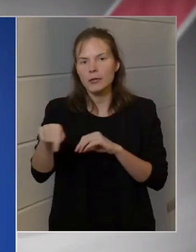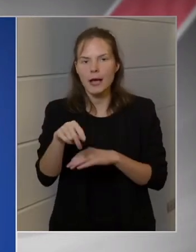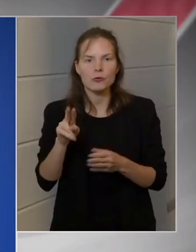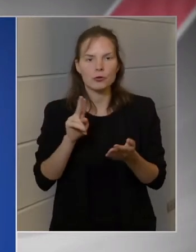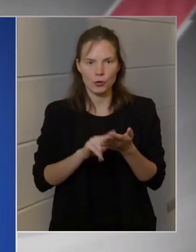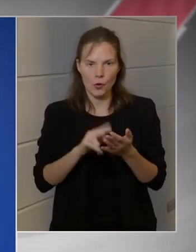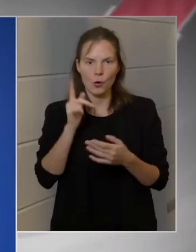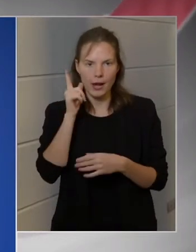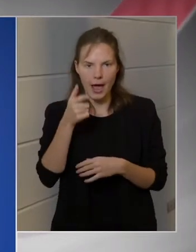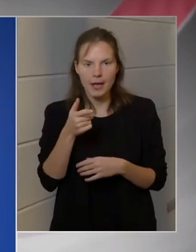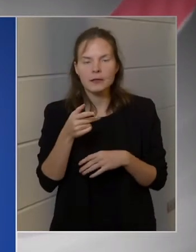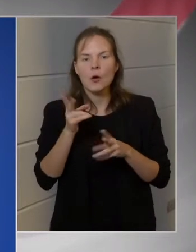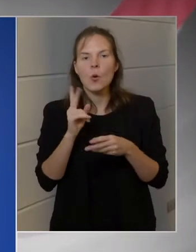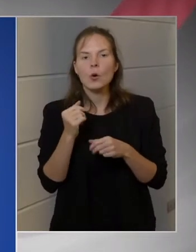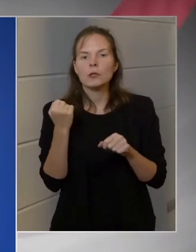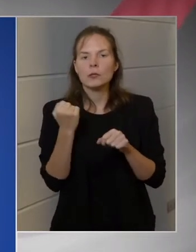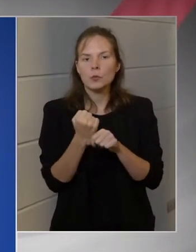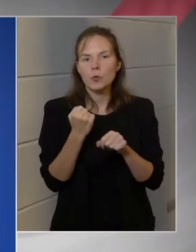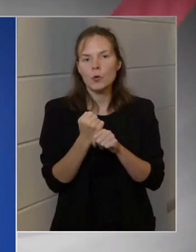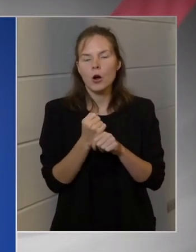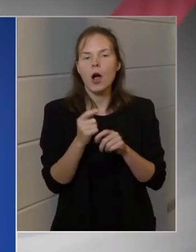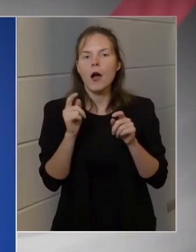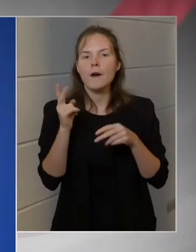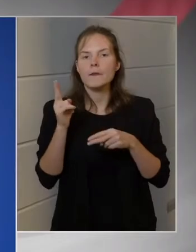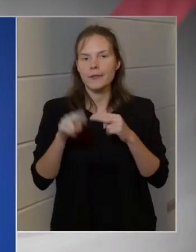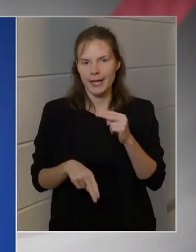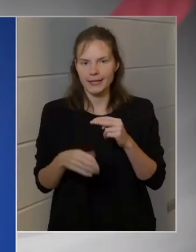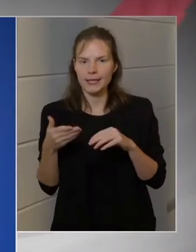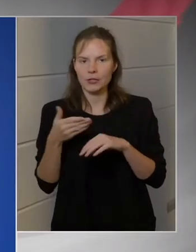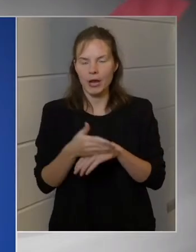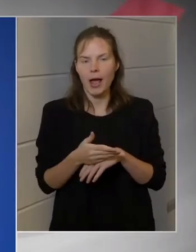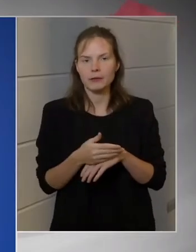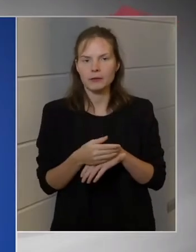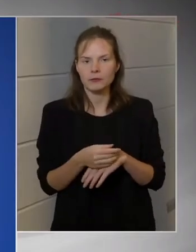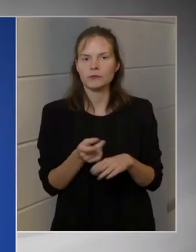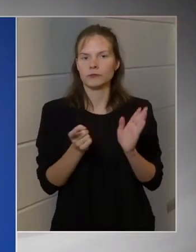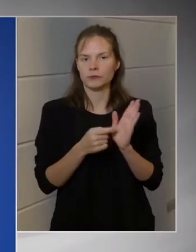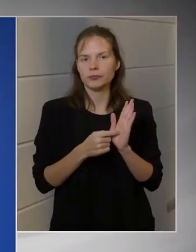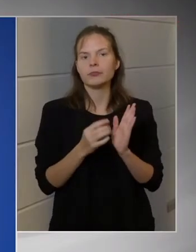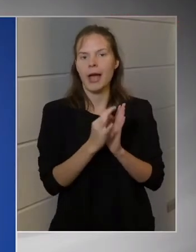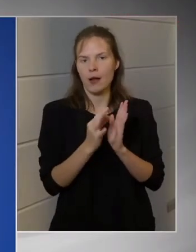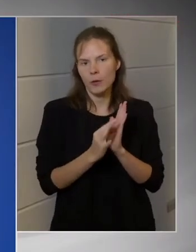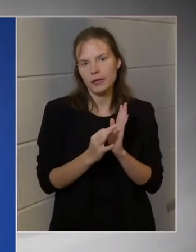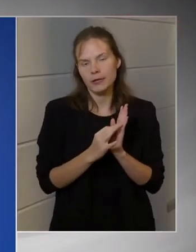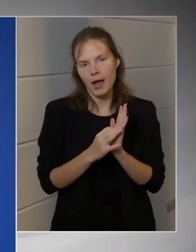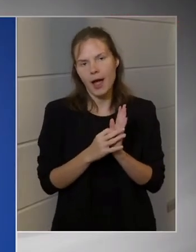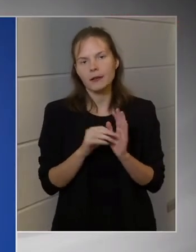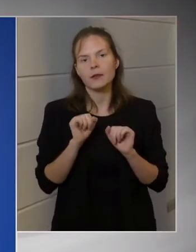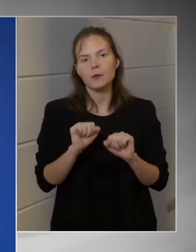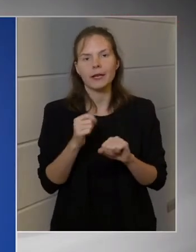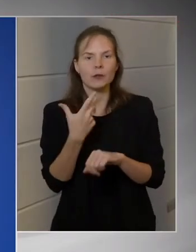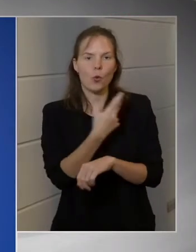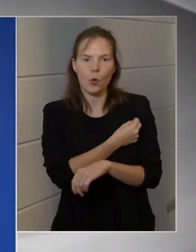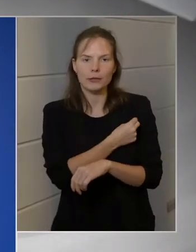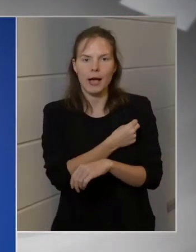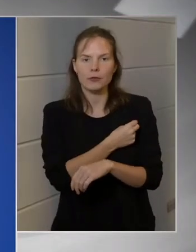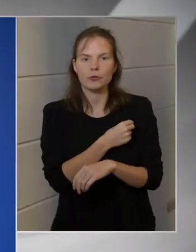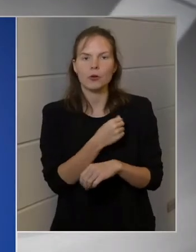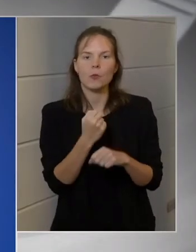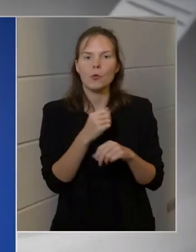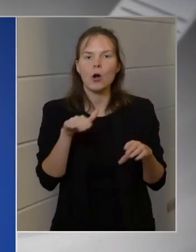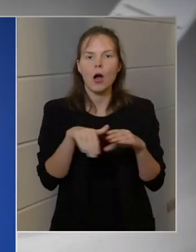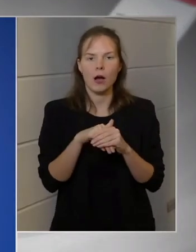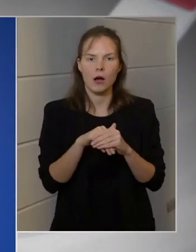kapnak arra, hogy a munkavégzés feltételeként előírják a védőoltást az alkalmazottaik számára, hogyha ezt az ott